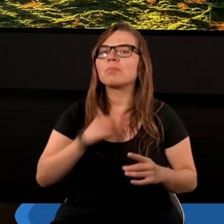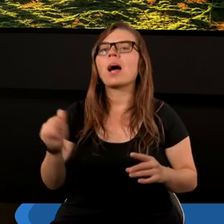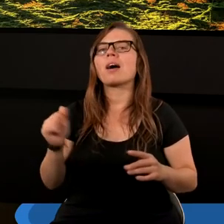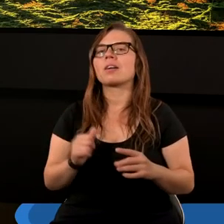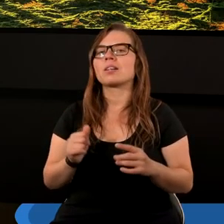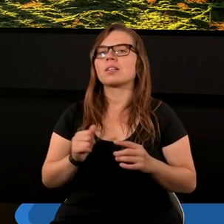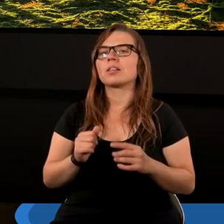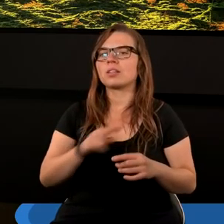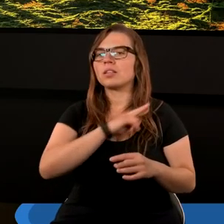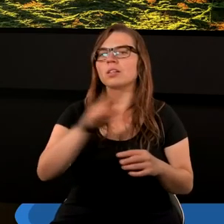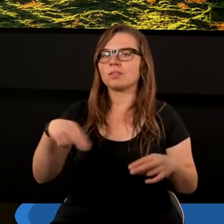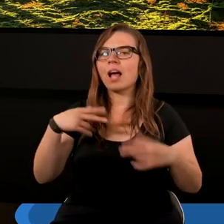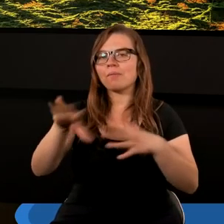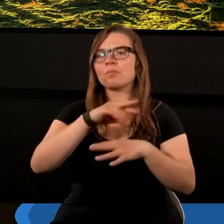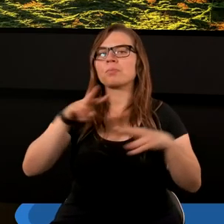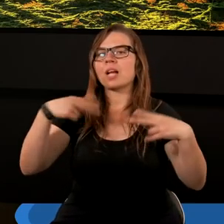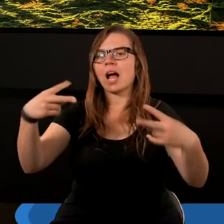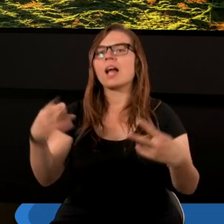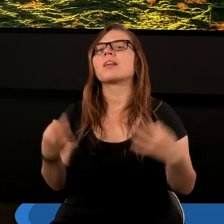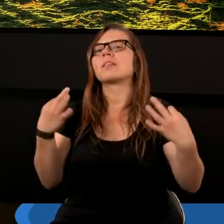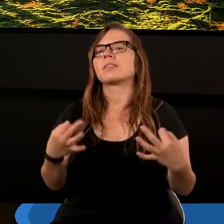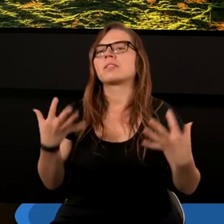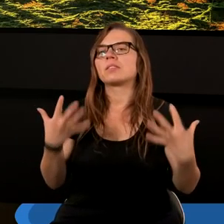nam przekazać.